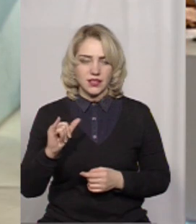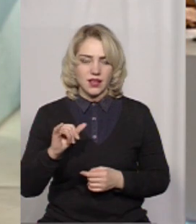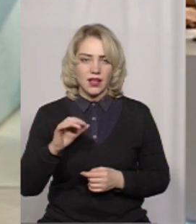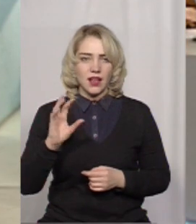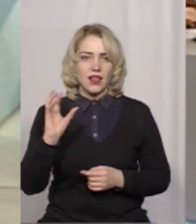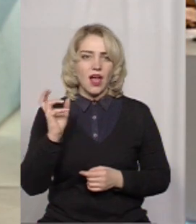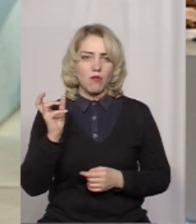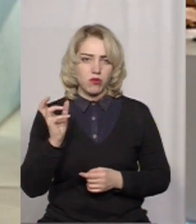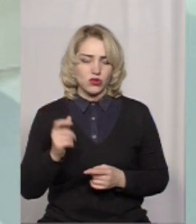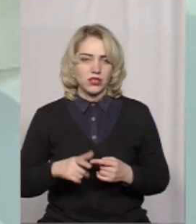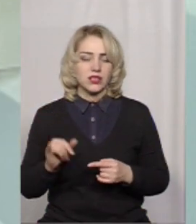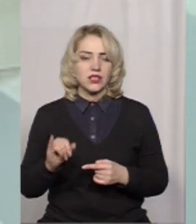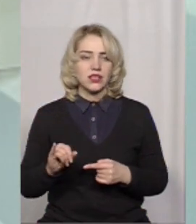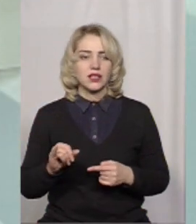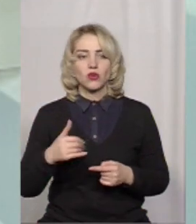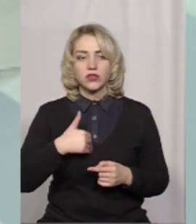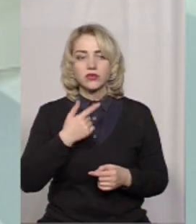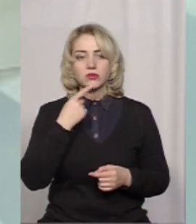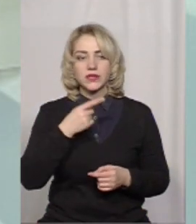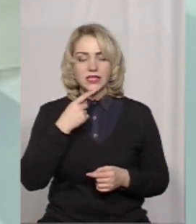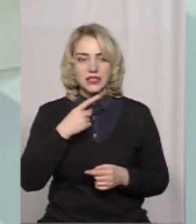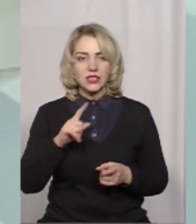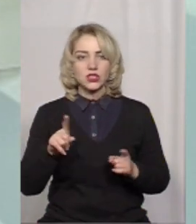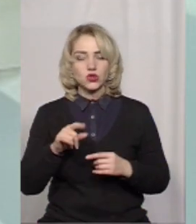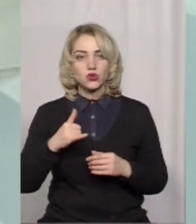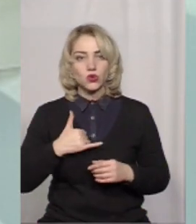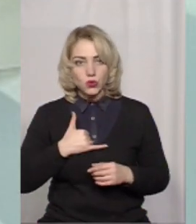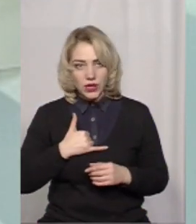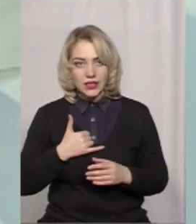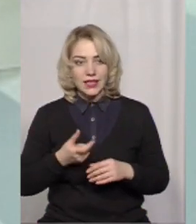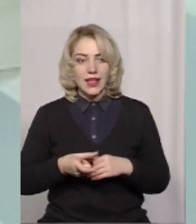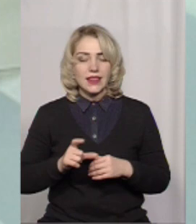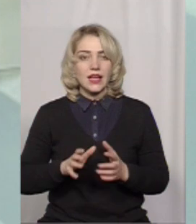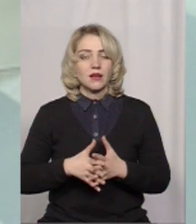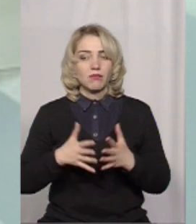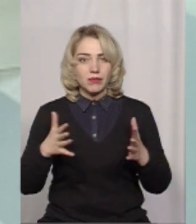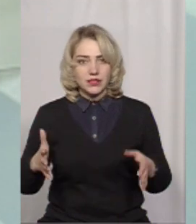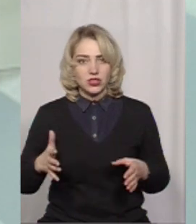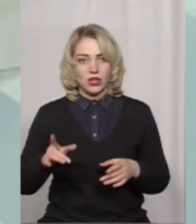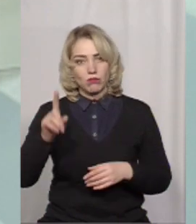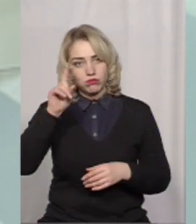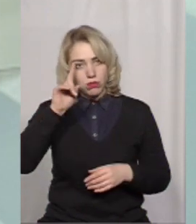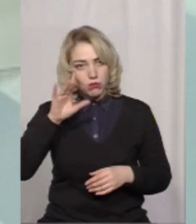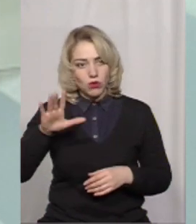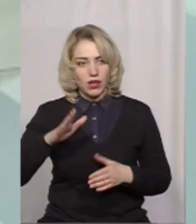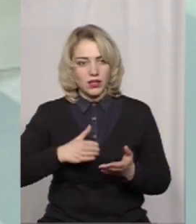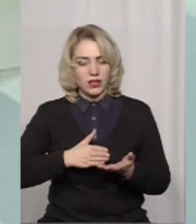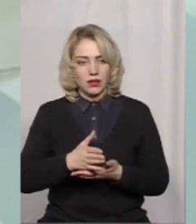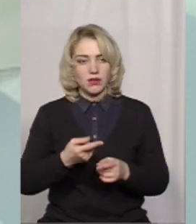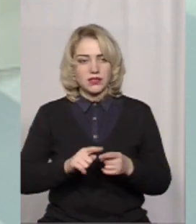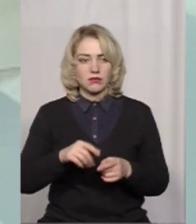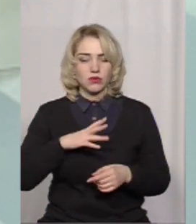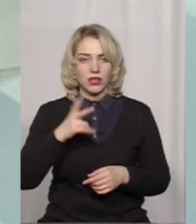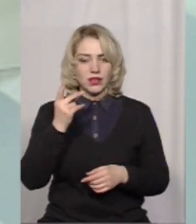І хотілося б зазначити, що в нас найбільше популярним напрямком, це була